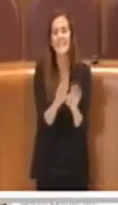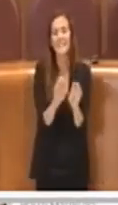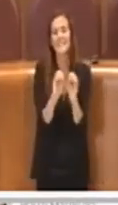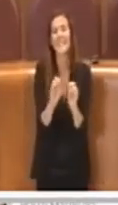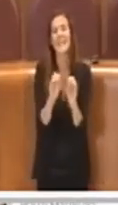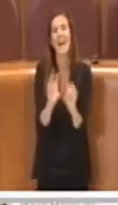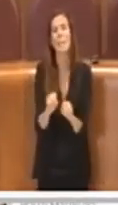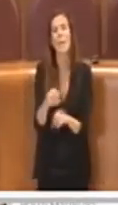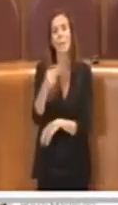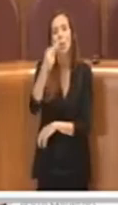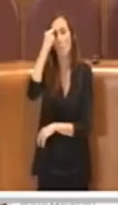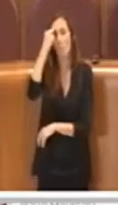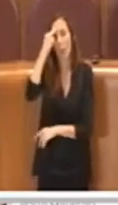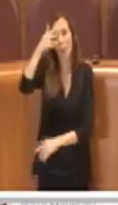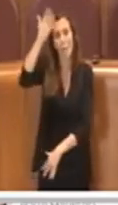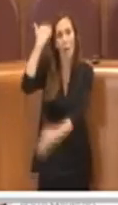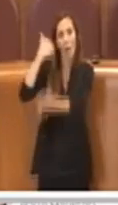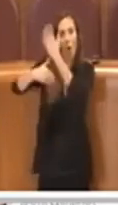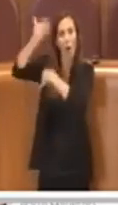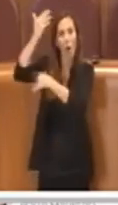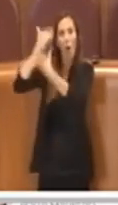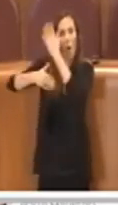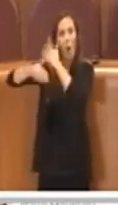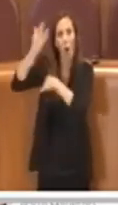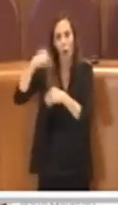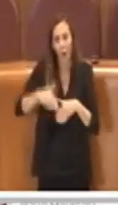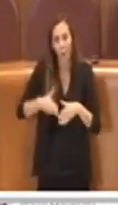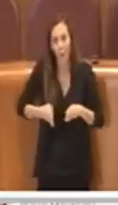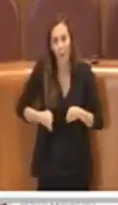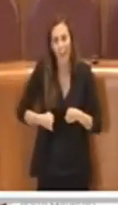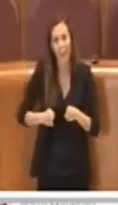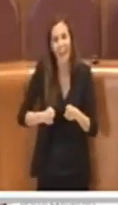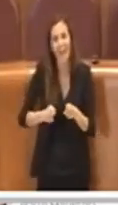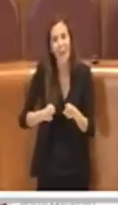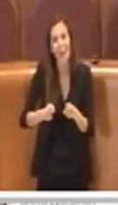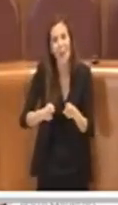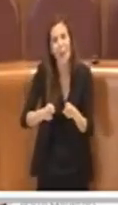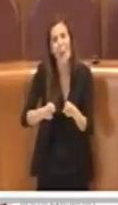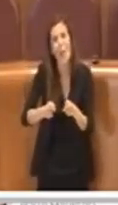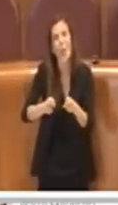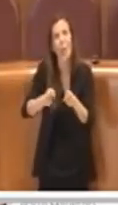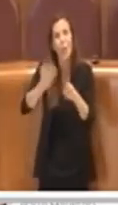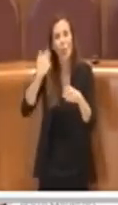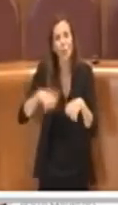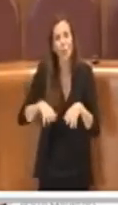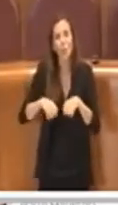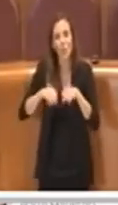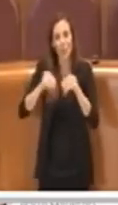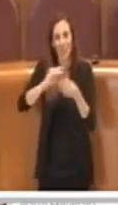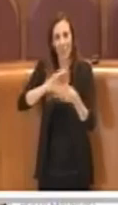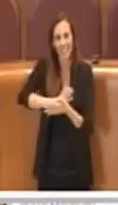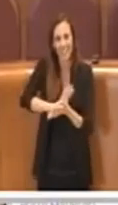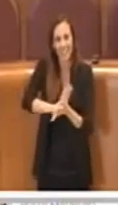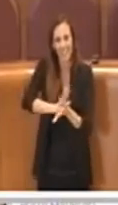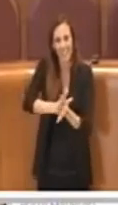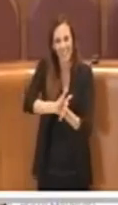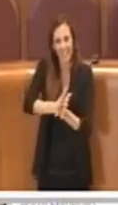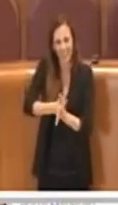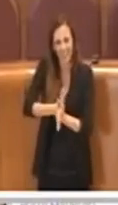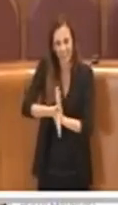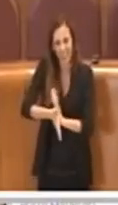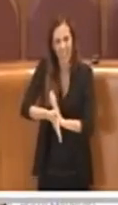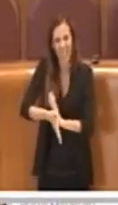di memoria, al fine di iniziare quel percorso di costruzione di argini culturali capaci di schiacciare ogni